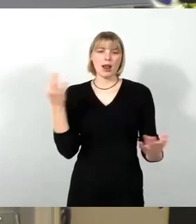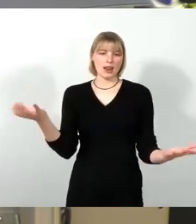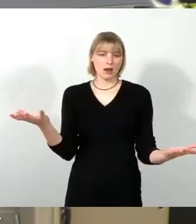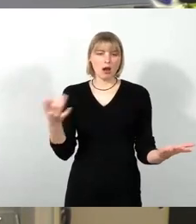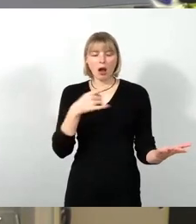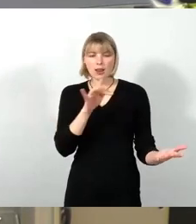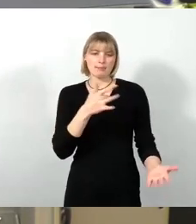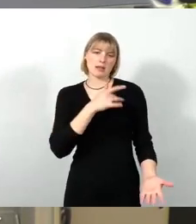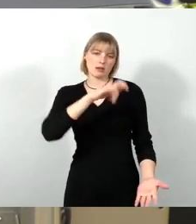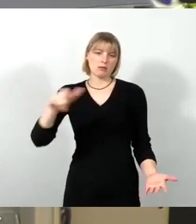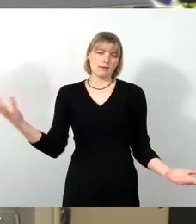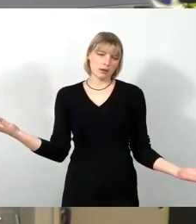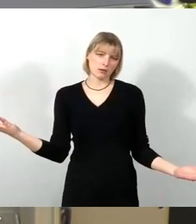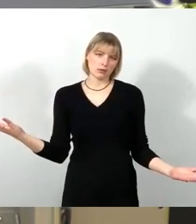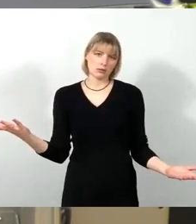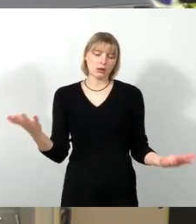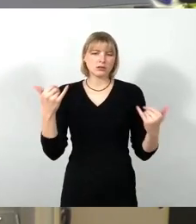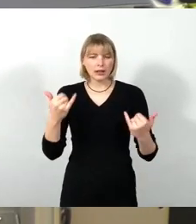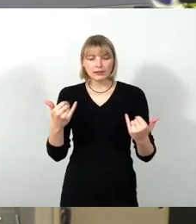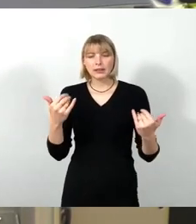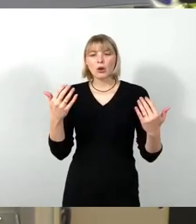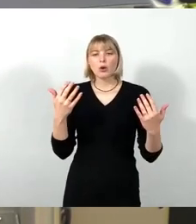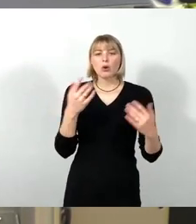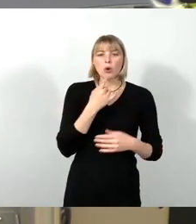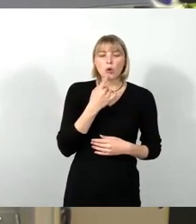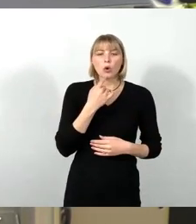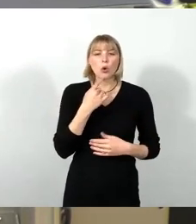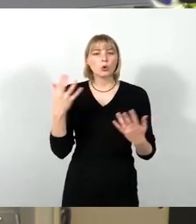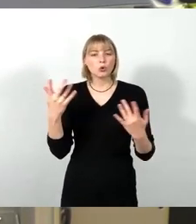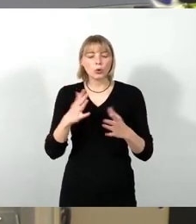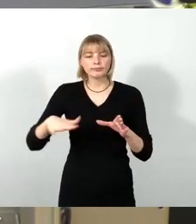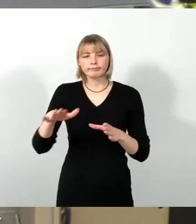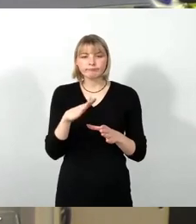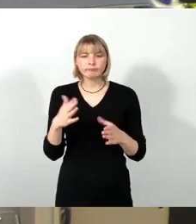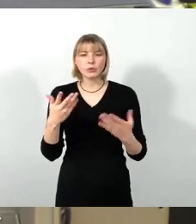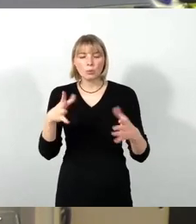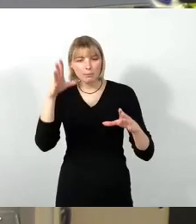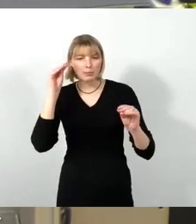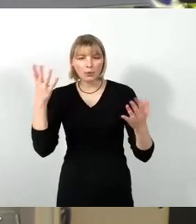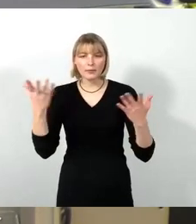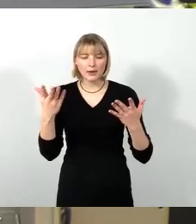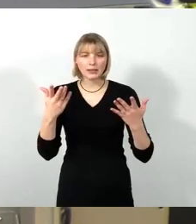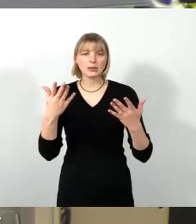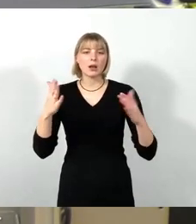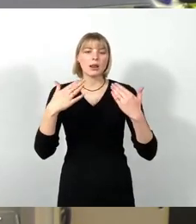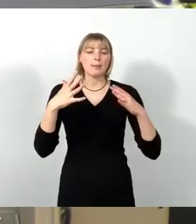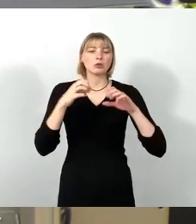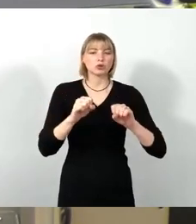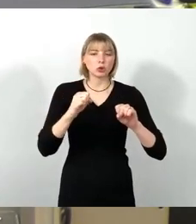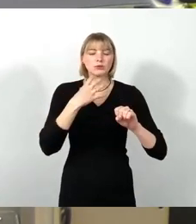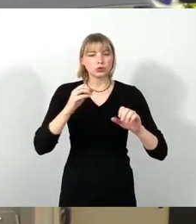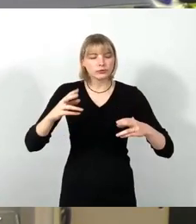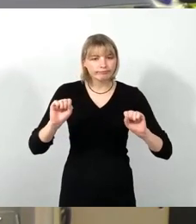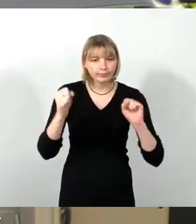dem Rot-Rot-Grün-Lager mitkriege, ist, dass die ja, um den Klimaschutz voranzutreiben, nur mit der CDU